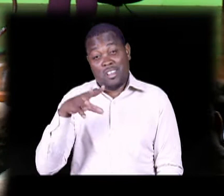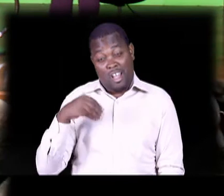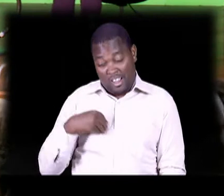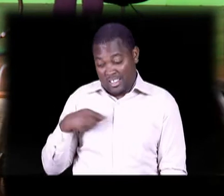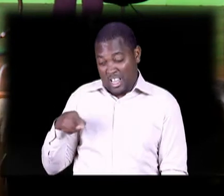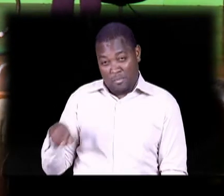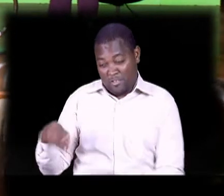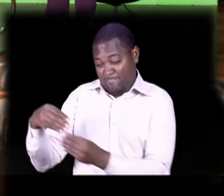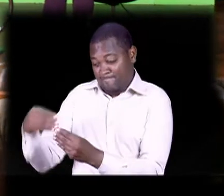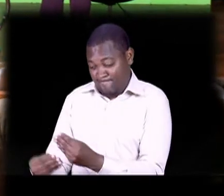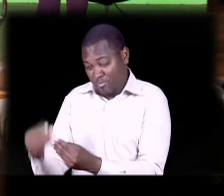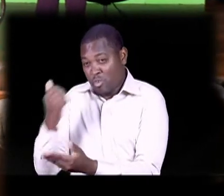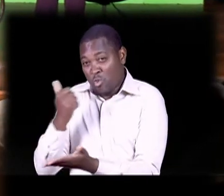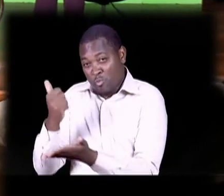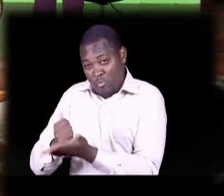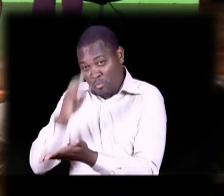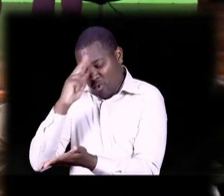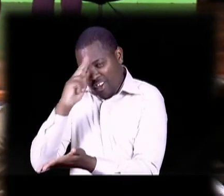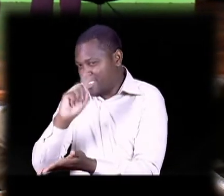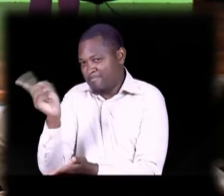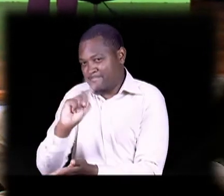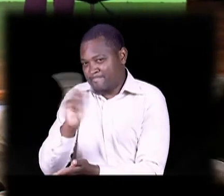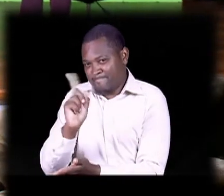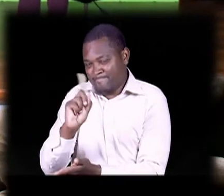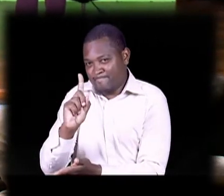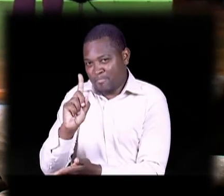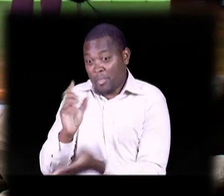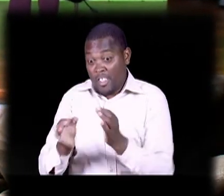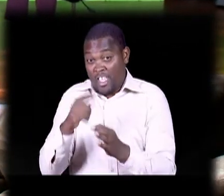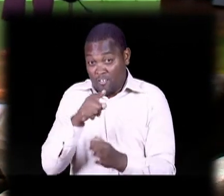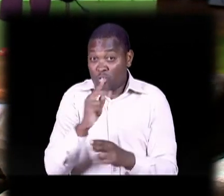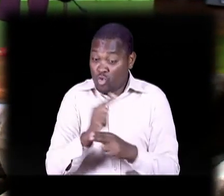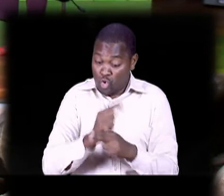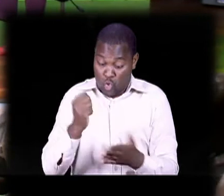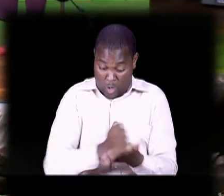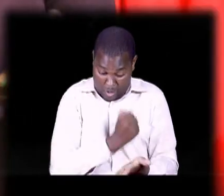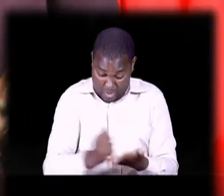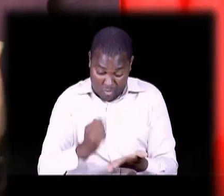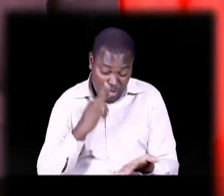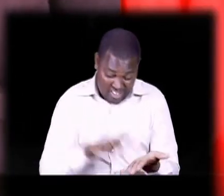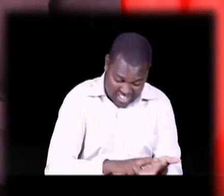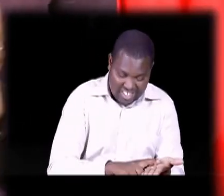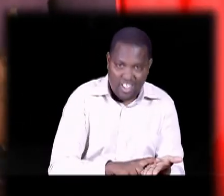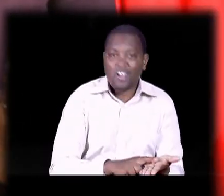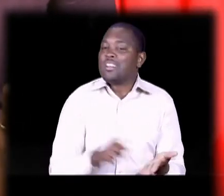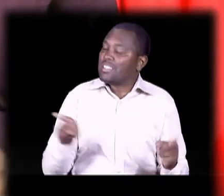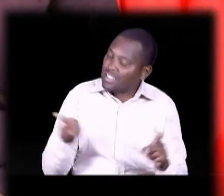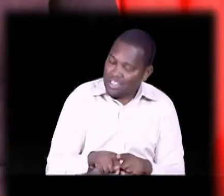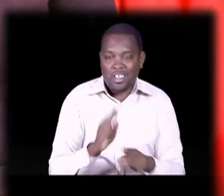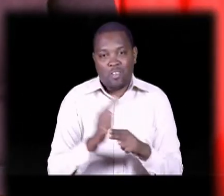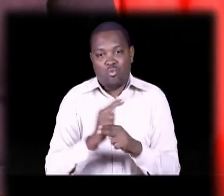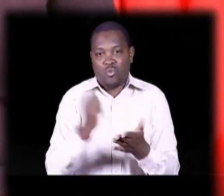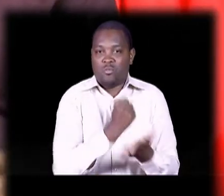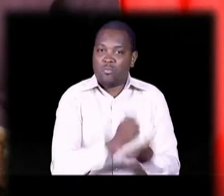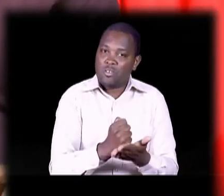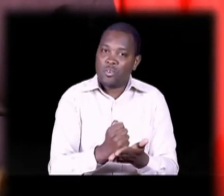Mkwamba Hatuta kubali police abstract Tunataka ID yako Walo aleo tumia passport kujia ndikisha